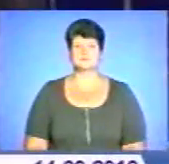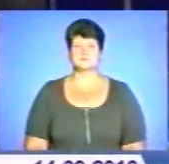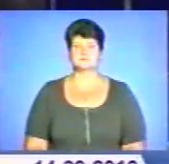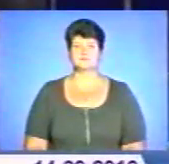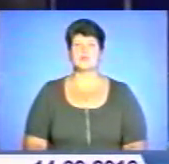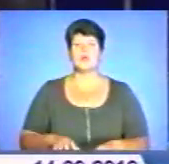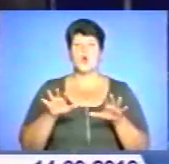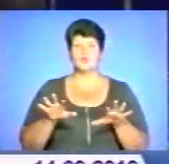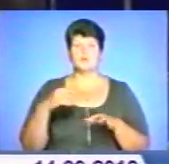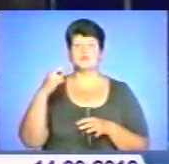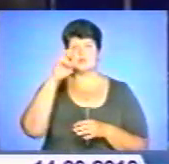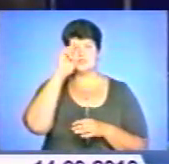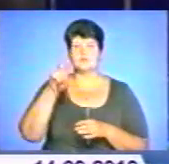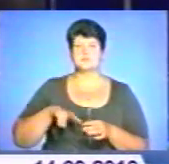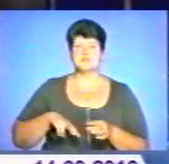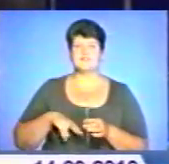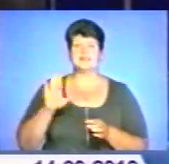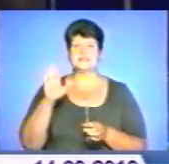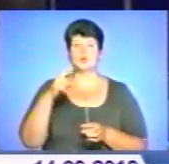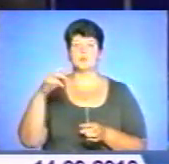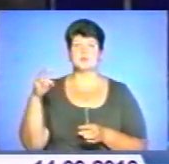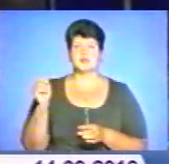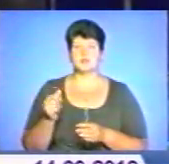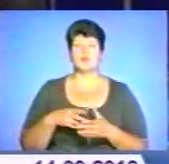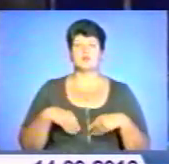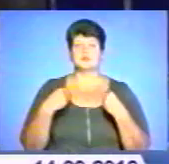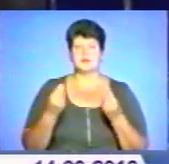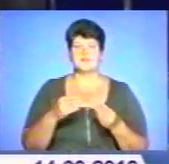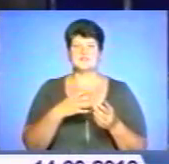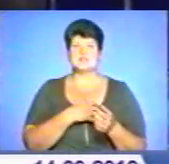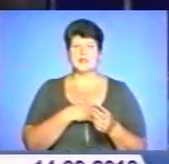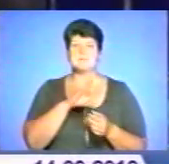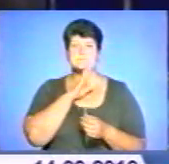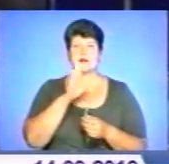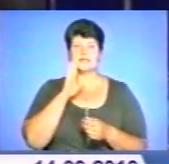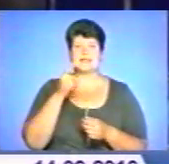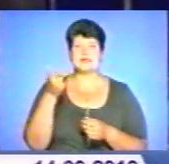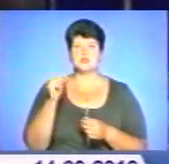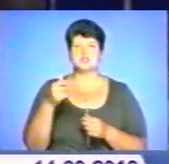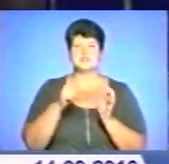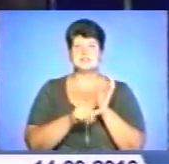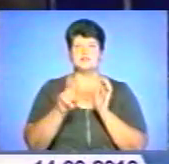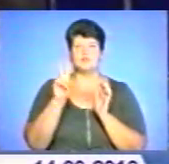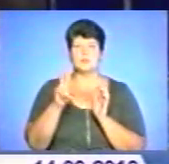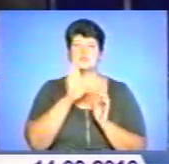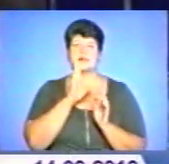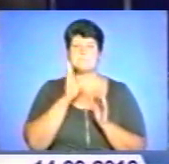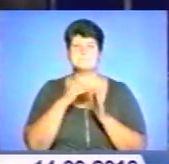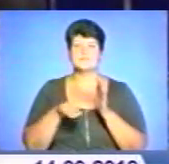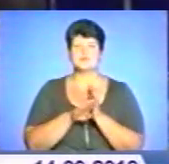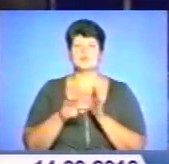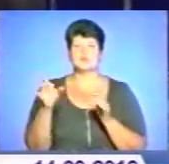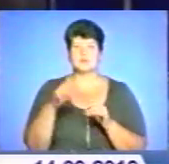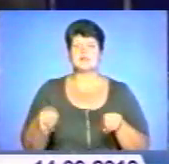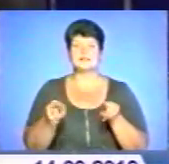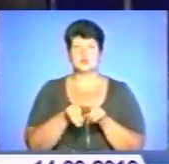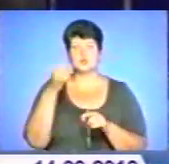Голова обласної державної адміністрації Валентин Хоптян вручив відзнаки мати-героїня 62-м жінкам під Волочиського району. Також керівник